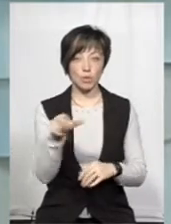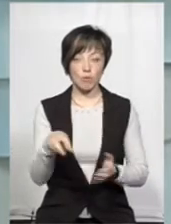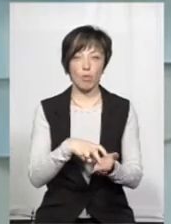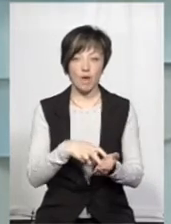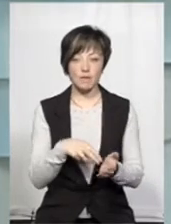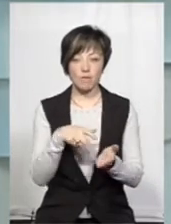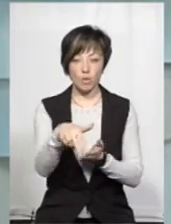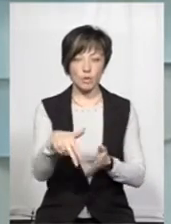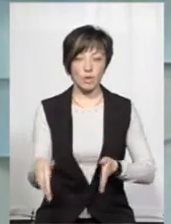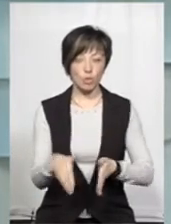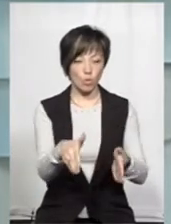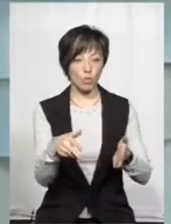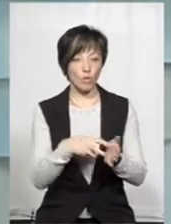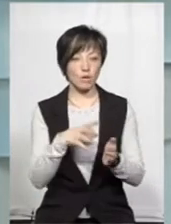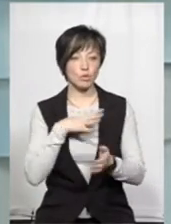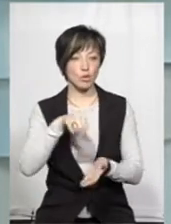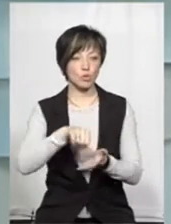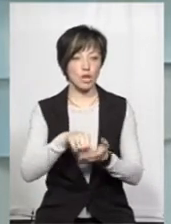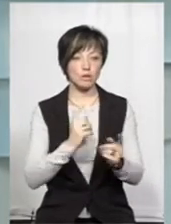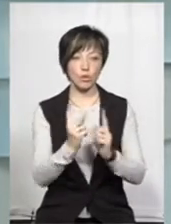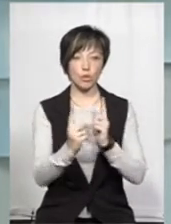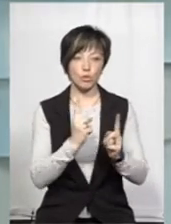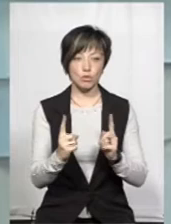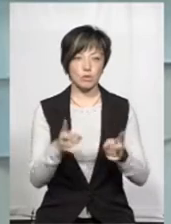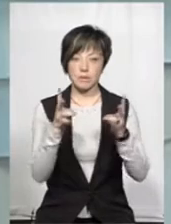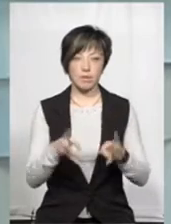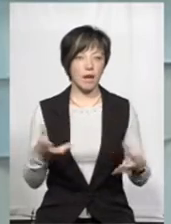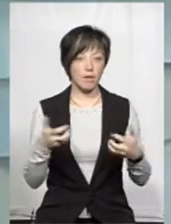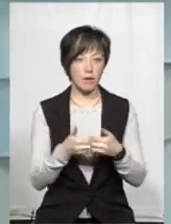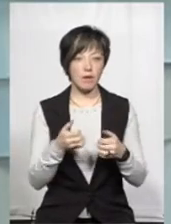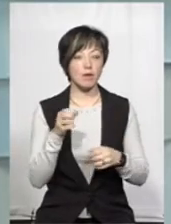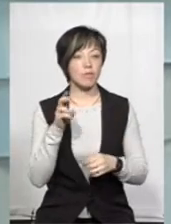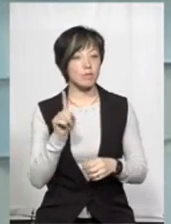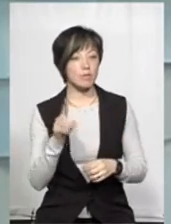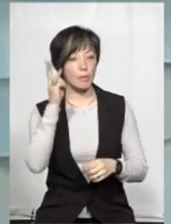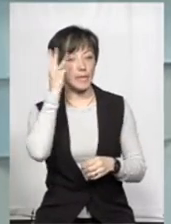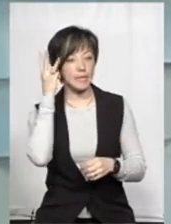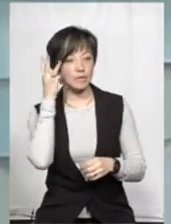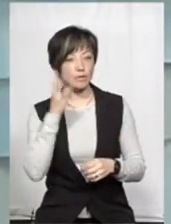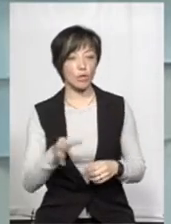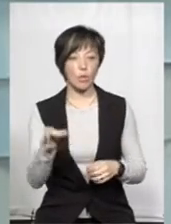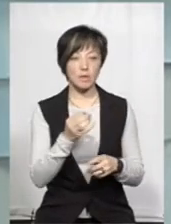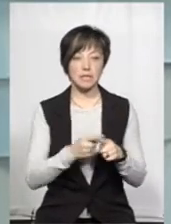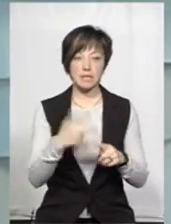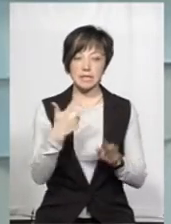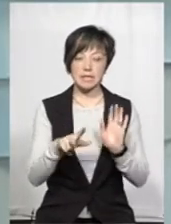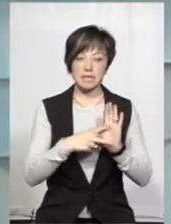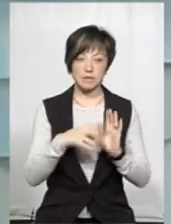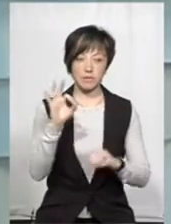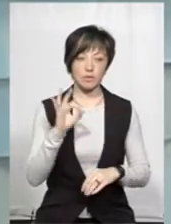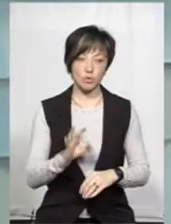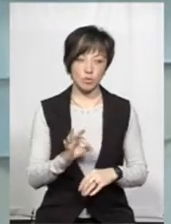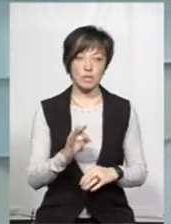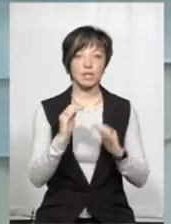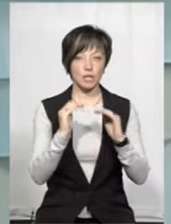бояться виходити на дорогу, бояться бути учасником дорожнього руху, щоб не стати жертвою ДТП. У Хмельницькому, у Хмельницькій області, це 37%,